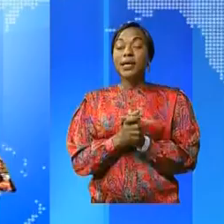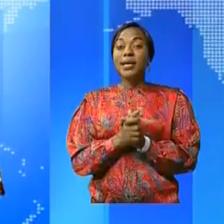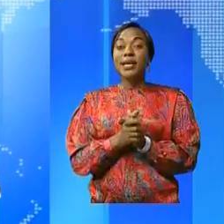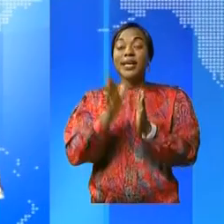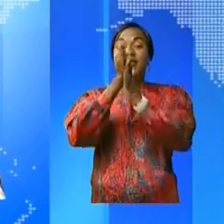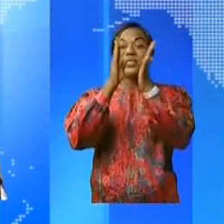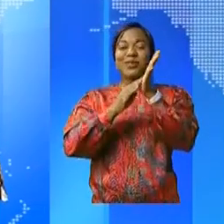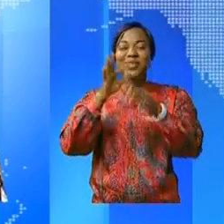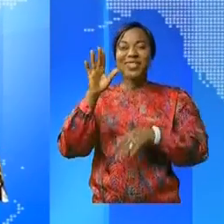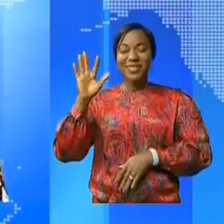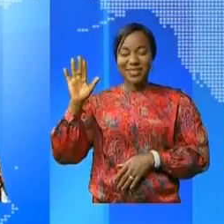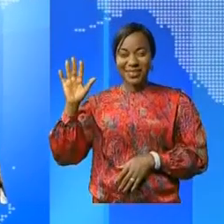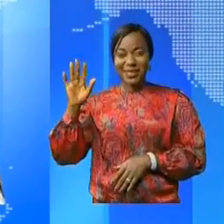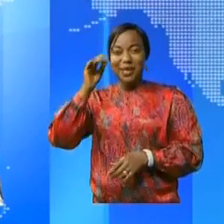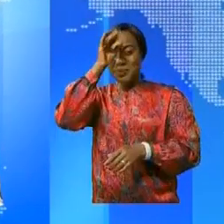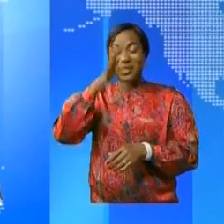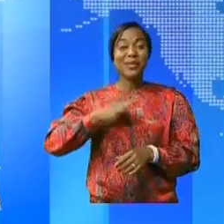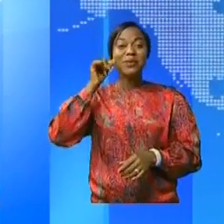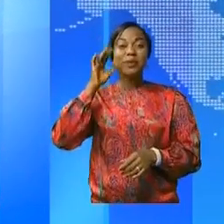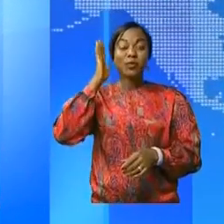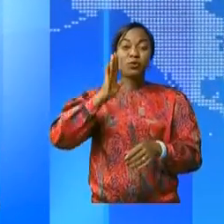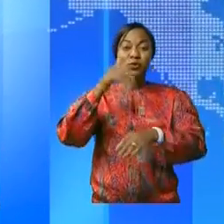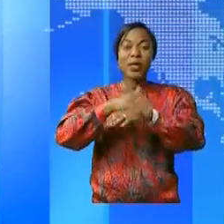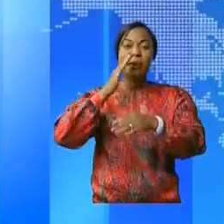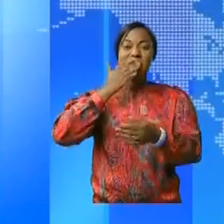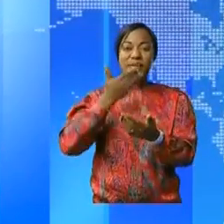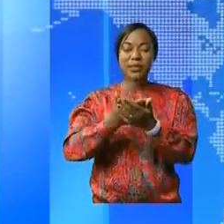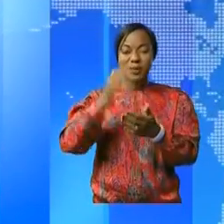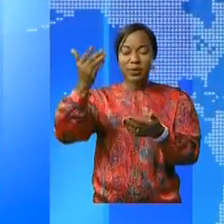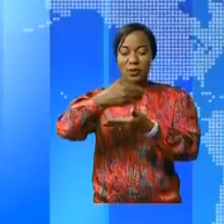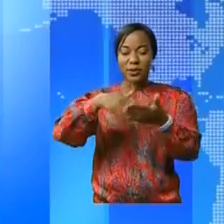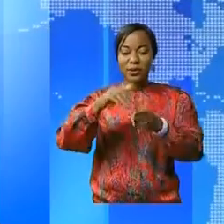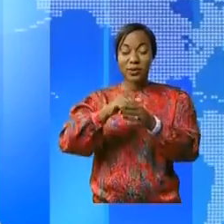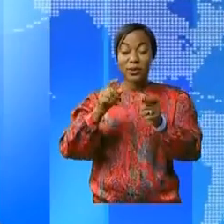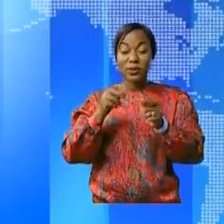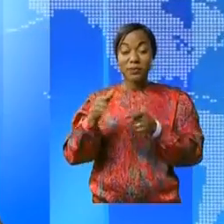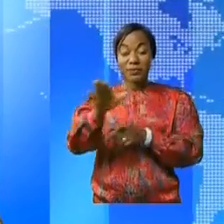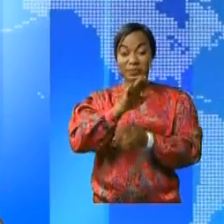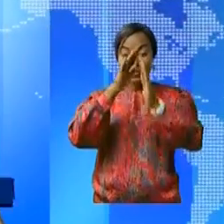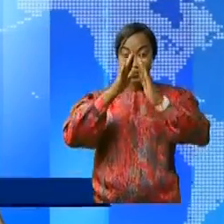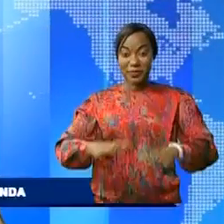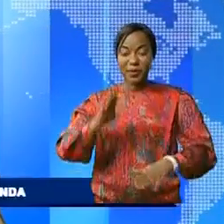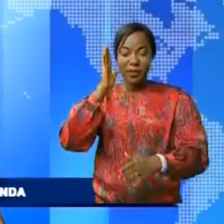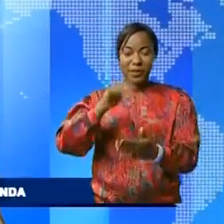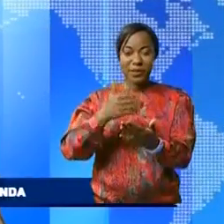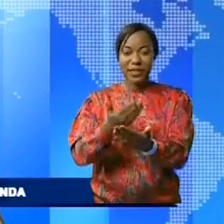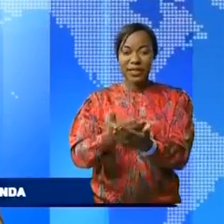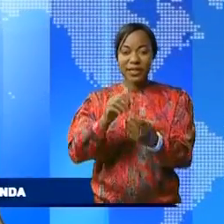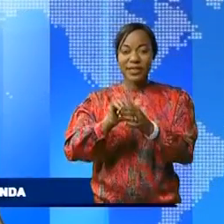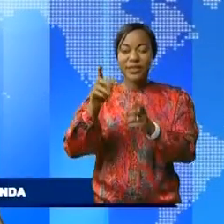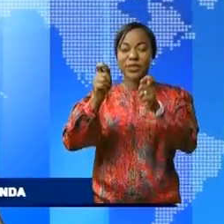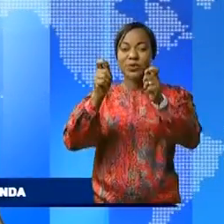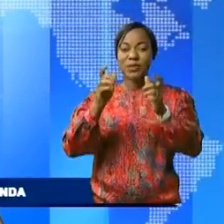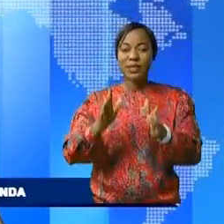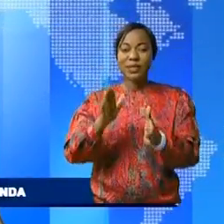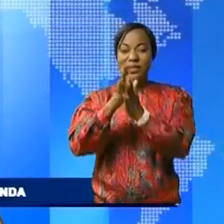Il est 19h à Kinshasa. Mesdames et messieurs, bonsoir et merci de nous recevoir chez vous. Et bienvenue dans ce journal